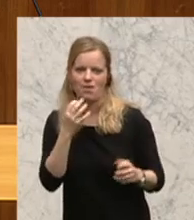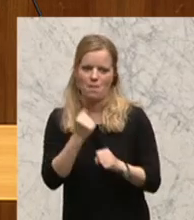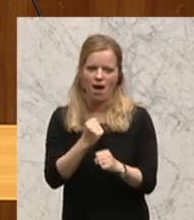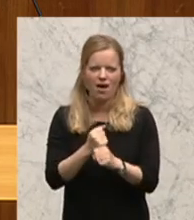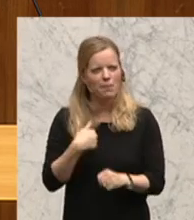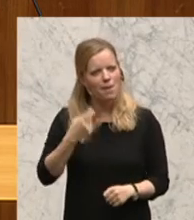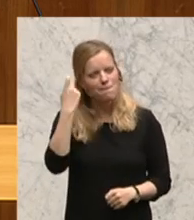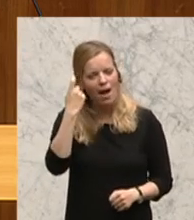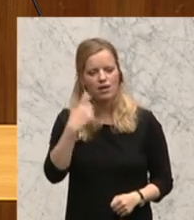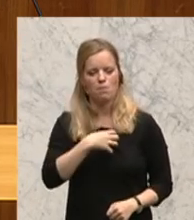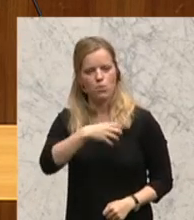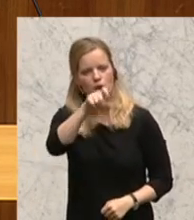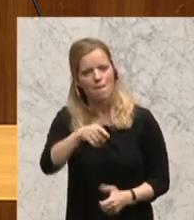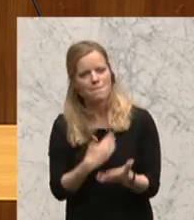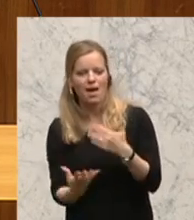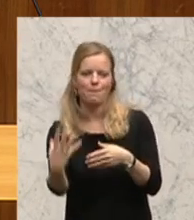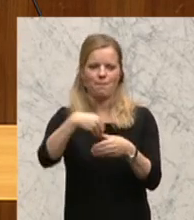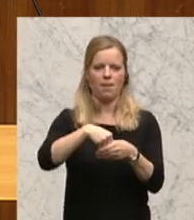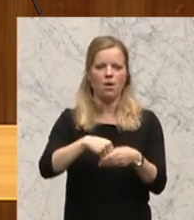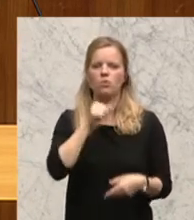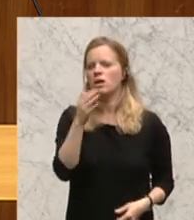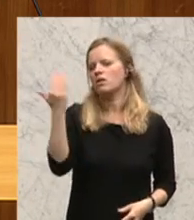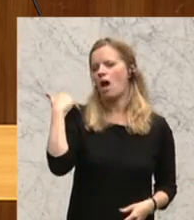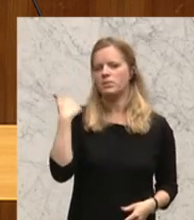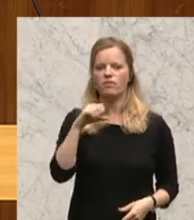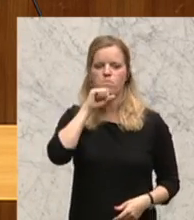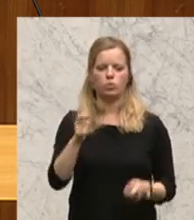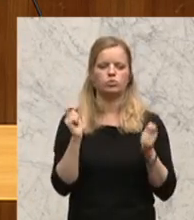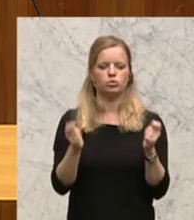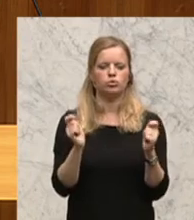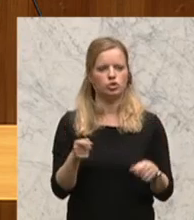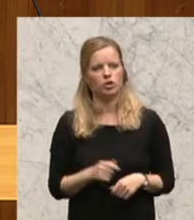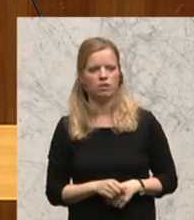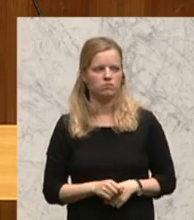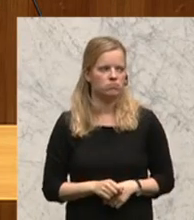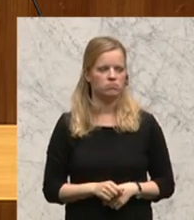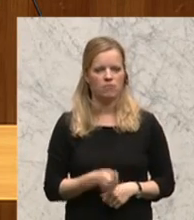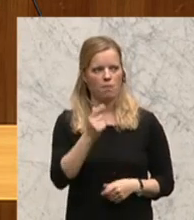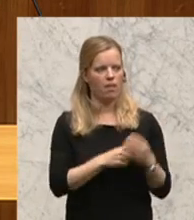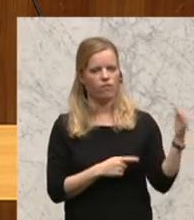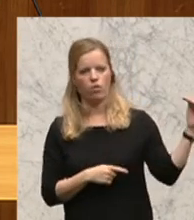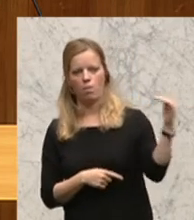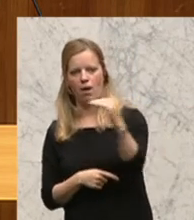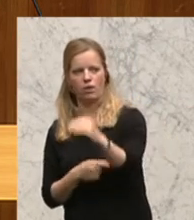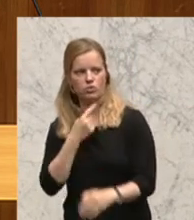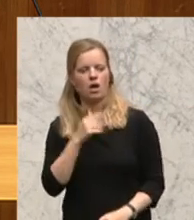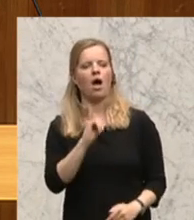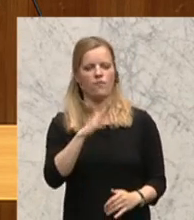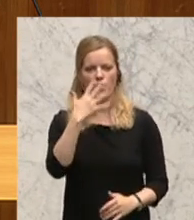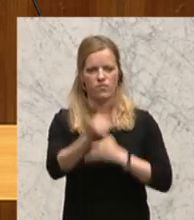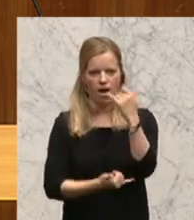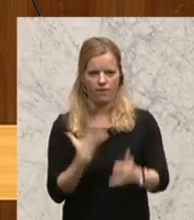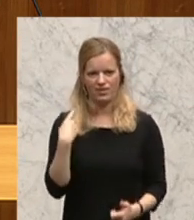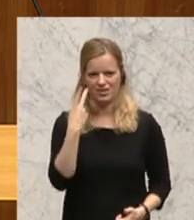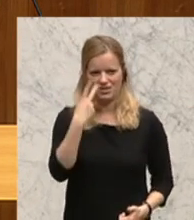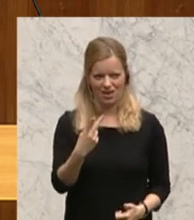der Postkutsche, wo du vorbeikommst, einmal in fünf Jahren sagst, höre hot und dann fast weiter und sagst, wir sehen uns in fünf Jahren wieder. Das ist doch